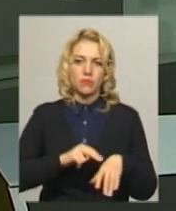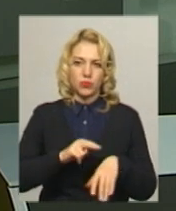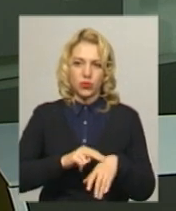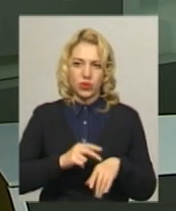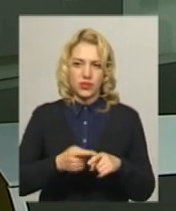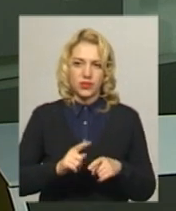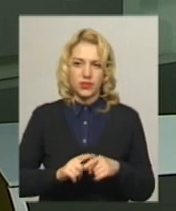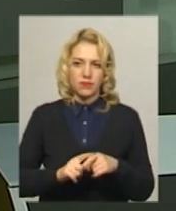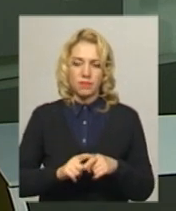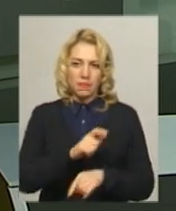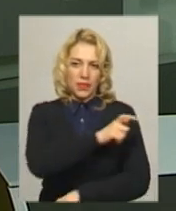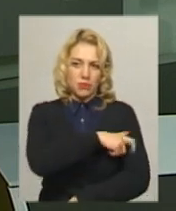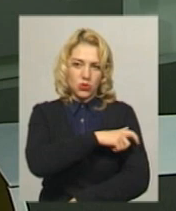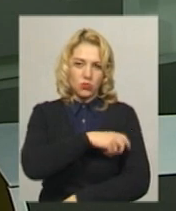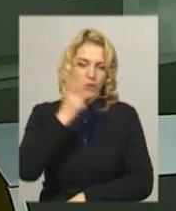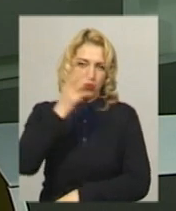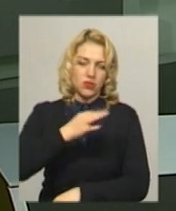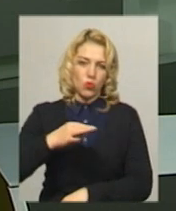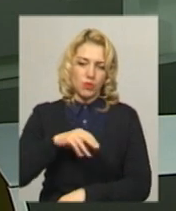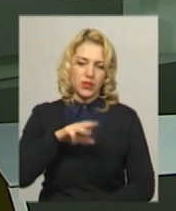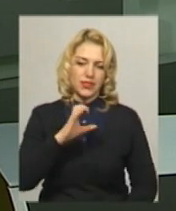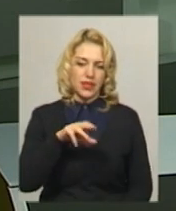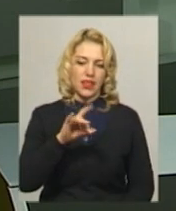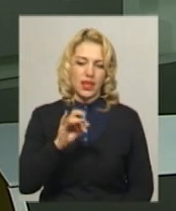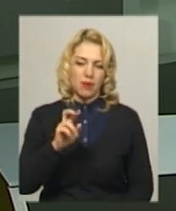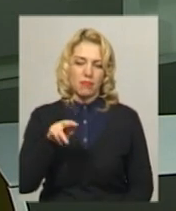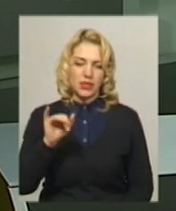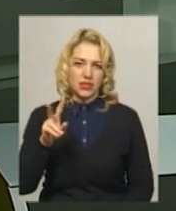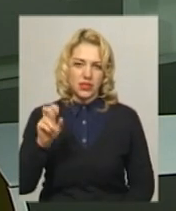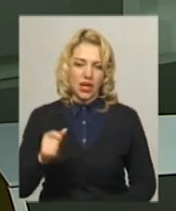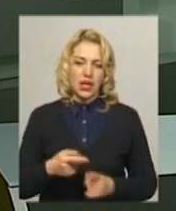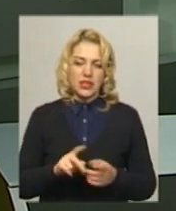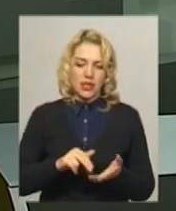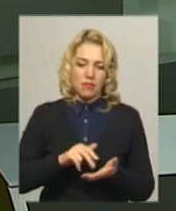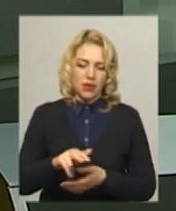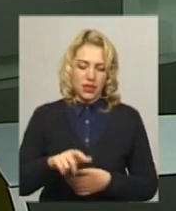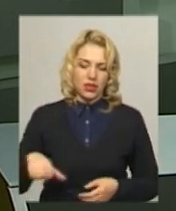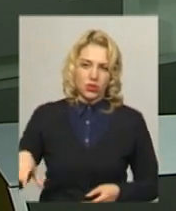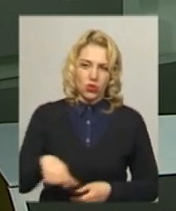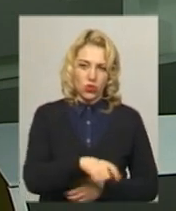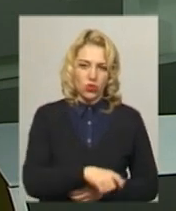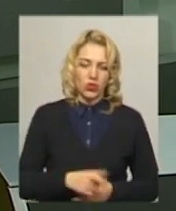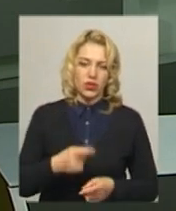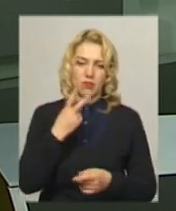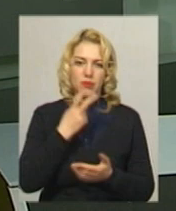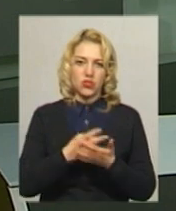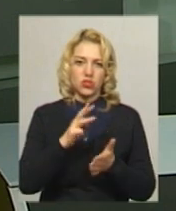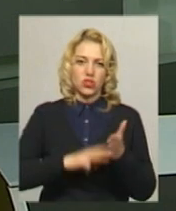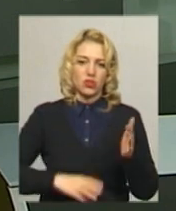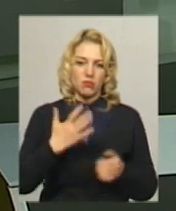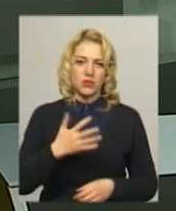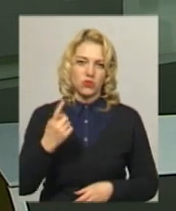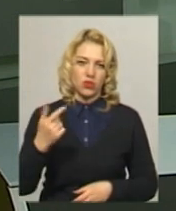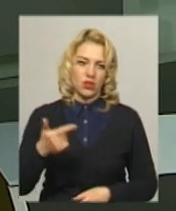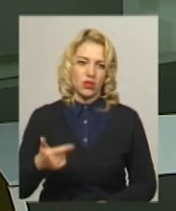управління патрульної поліції Хмельницької області Людмила Стримбіцька. За перехід проїжджують частини в забороненому місці передбачений штраф – 51